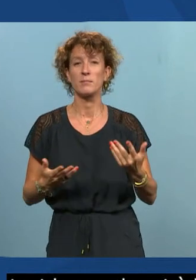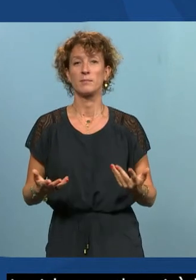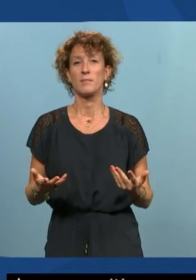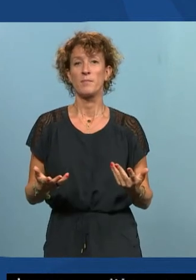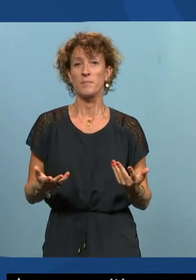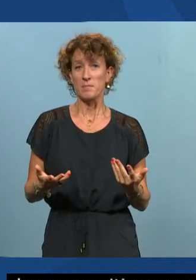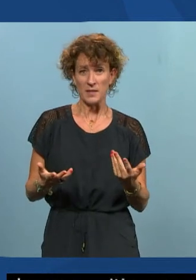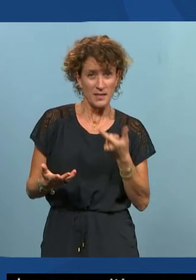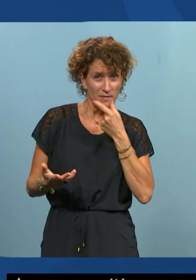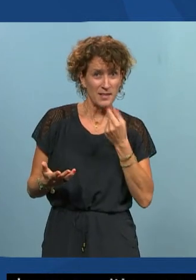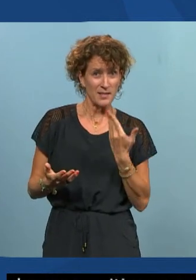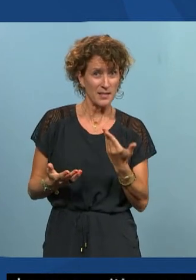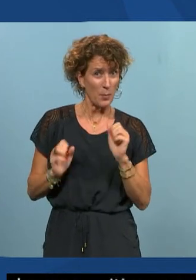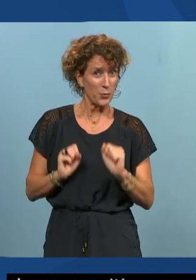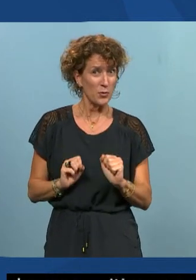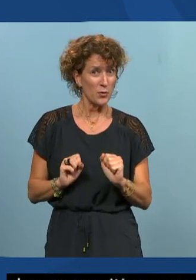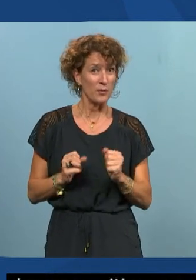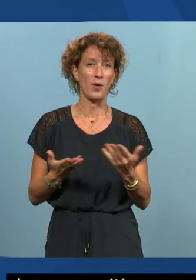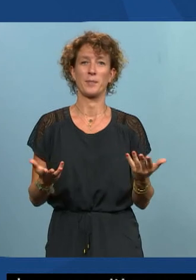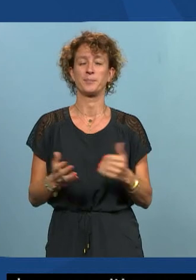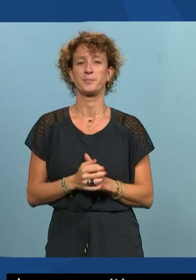c'est si facile voilà